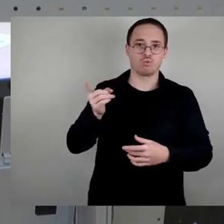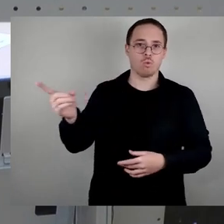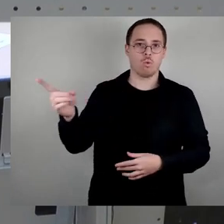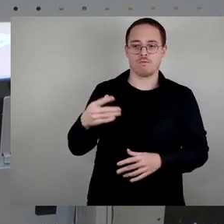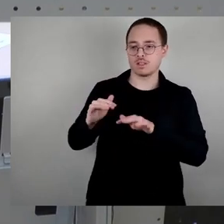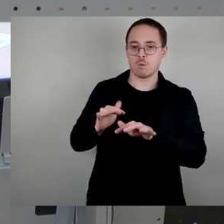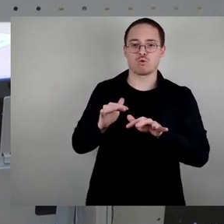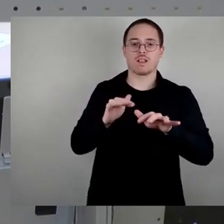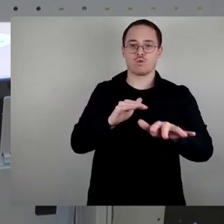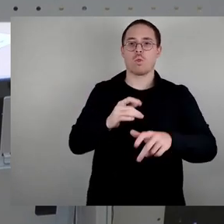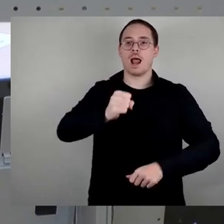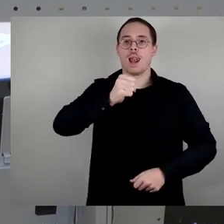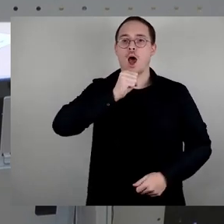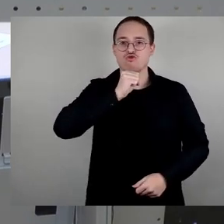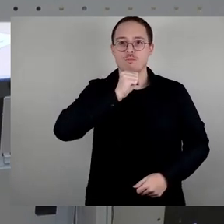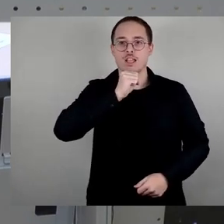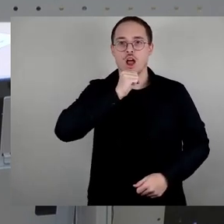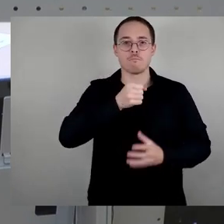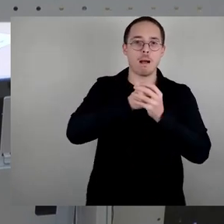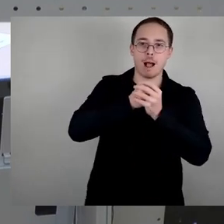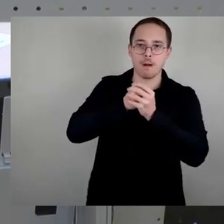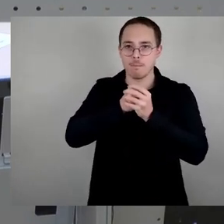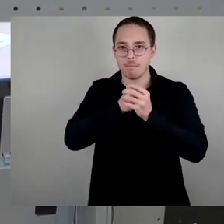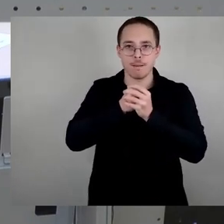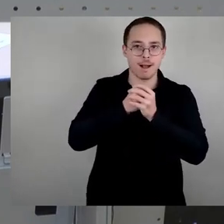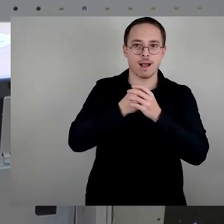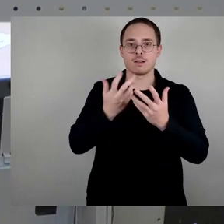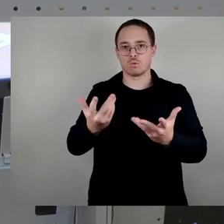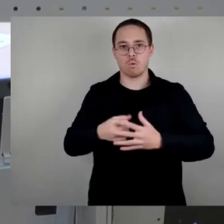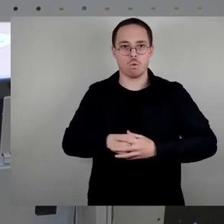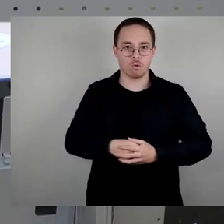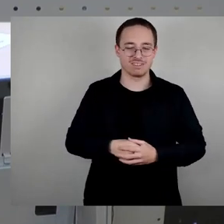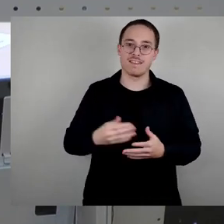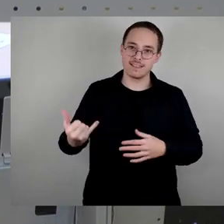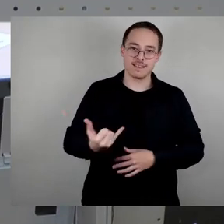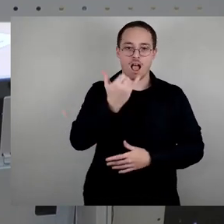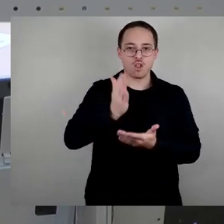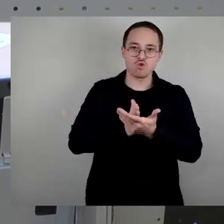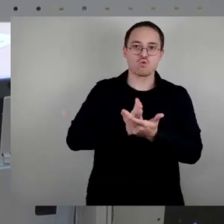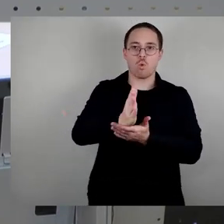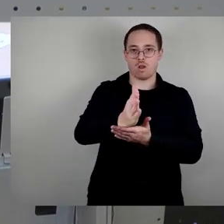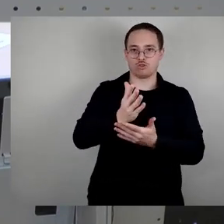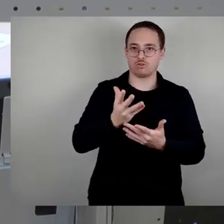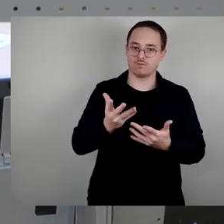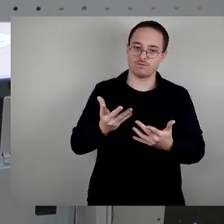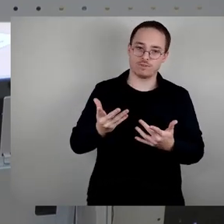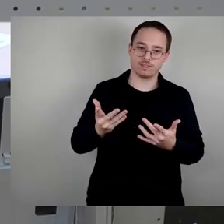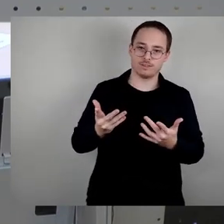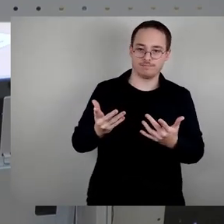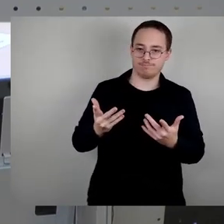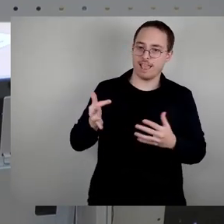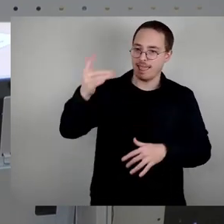pp. mit diesem Thema auseinandersetzen, sondern über das ganze Jahr permanent eine nachhaltige Erinnerungsarbeit zu leisten. Auch das würde ich Ihnen mal gerne ins Stammbuch schreiben.